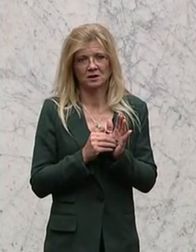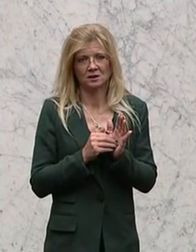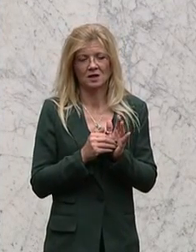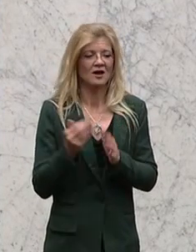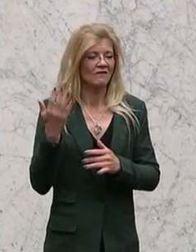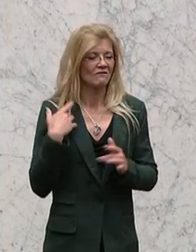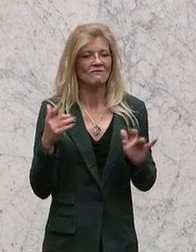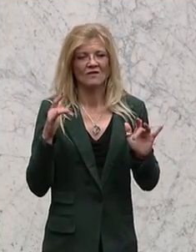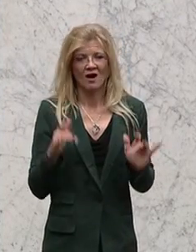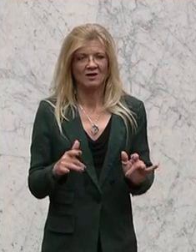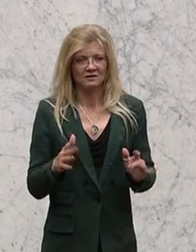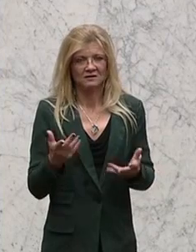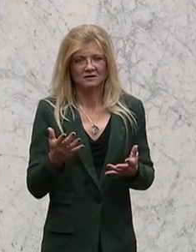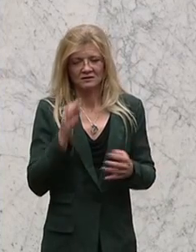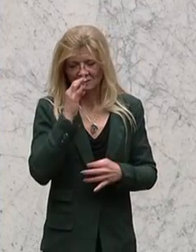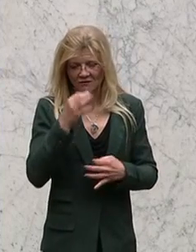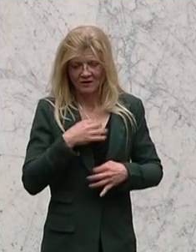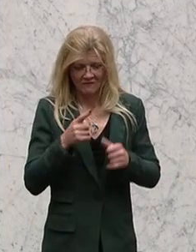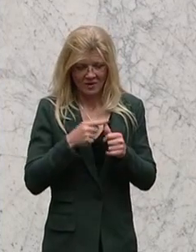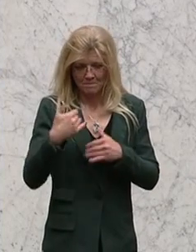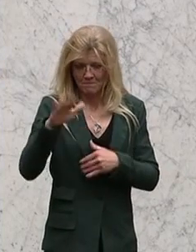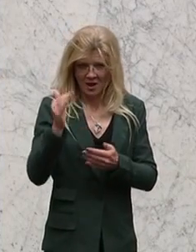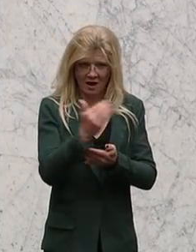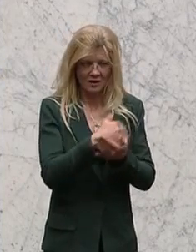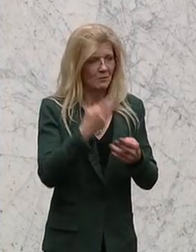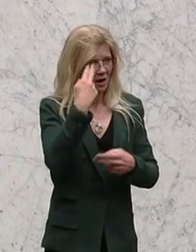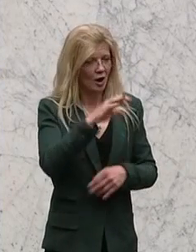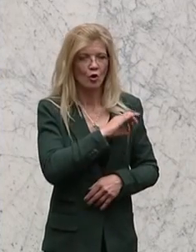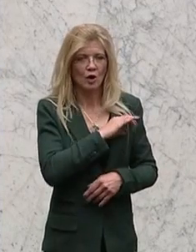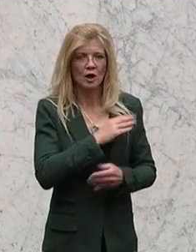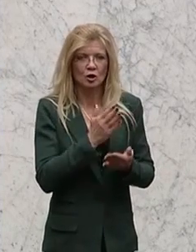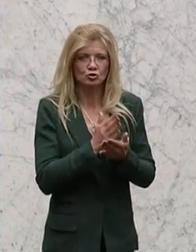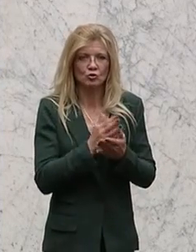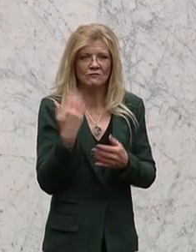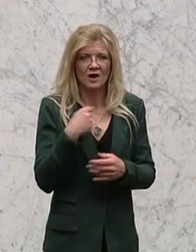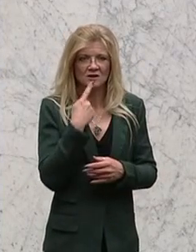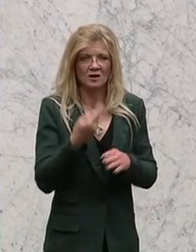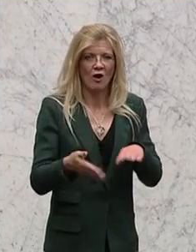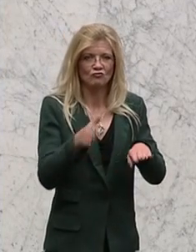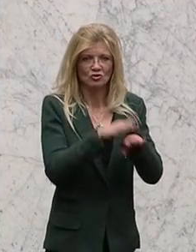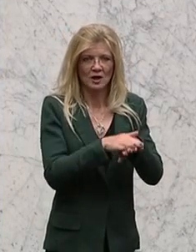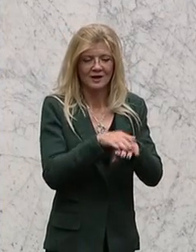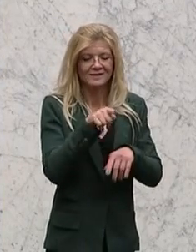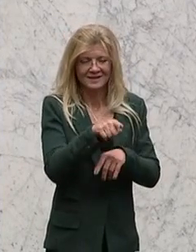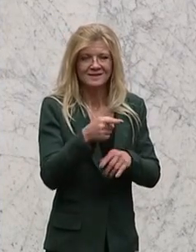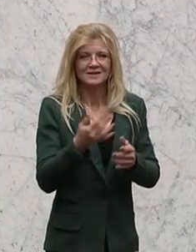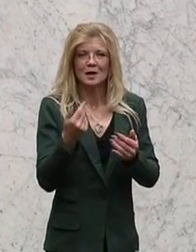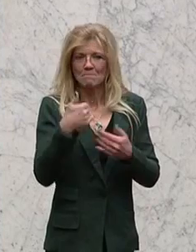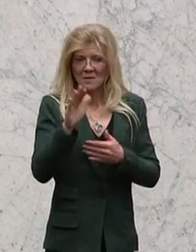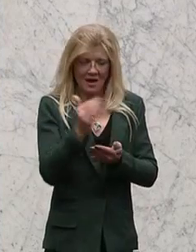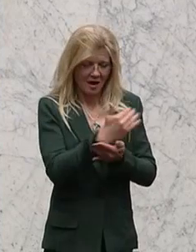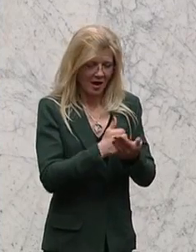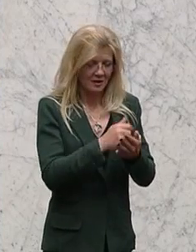dass all das, was es jetzt hier an mir, an Namen, was der Kollege schon als Aufschläge bezeichnet hat, gibt, dass die zweckgebunden für